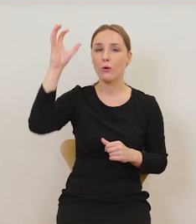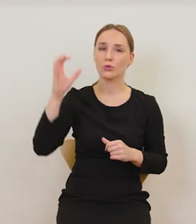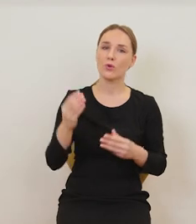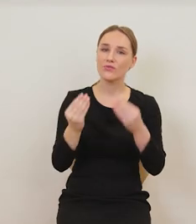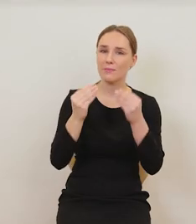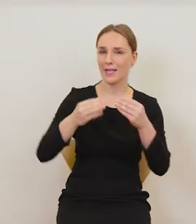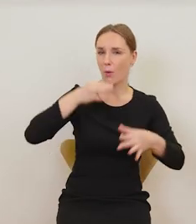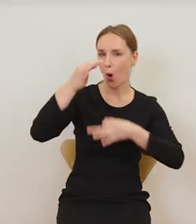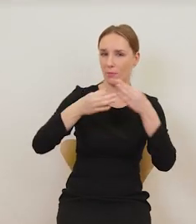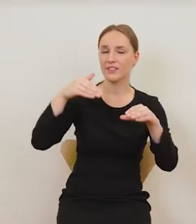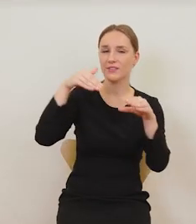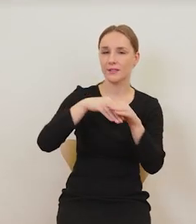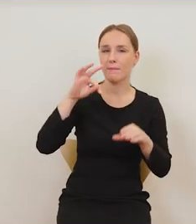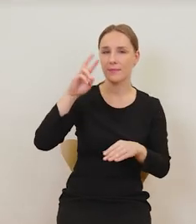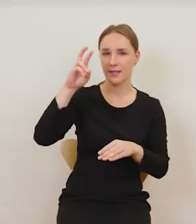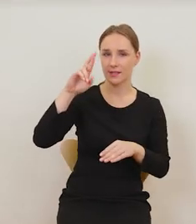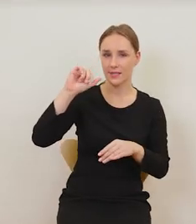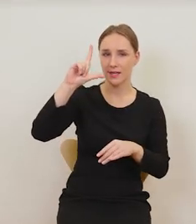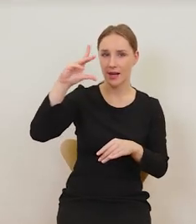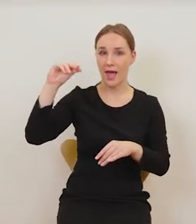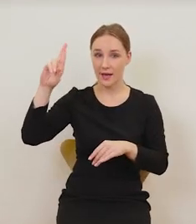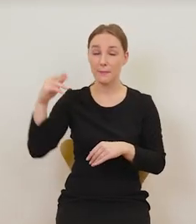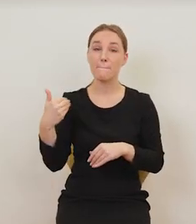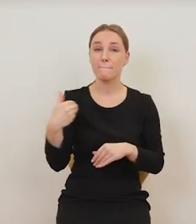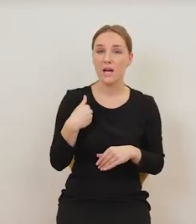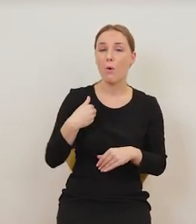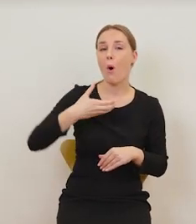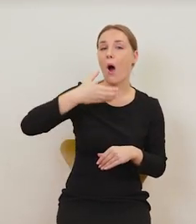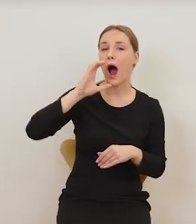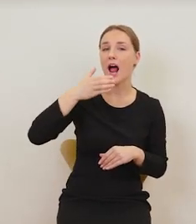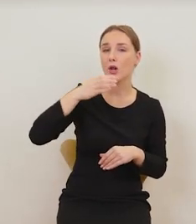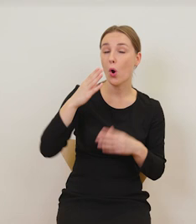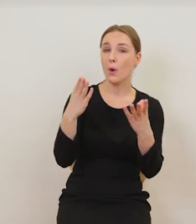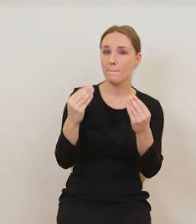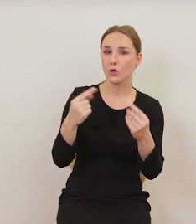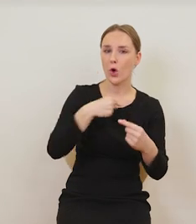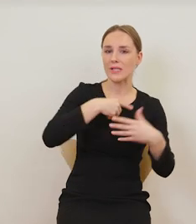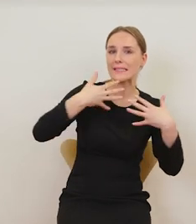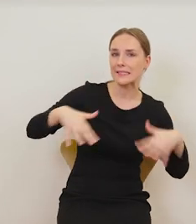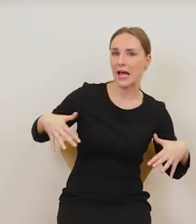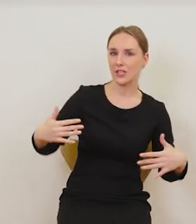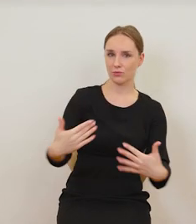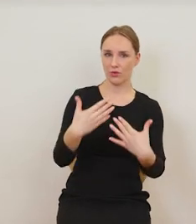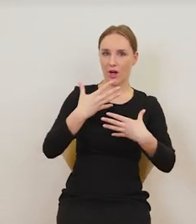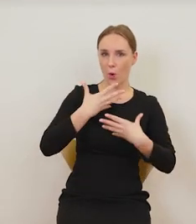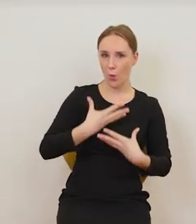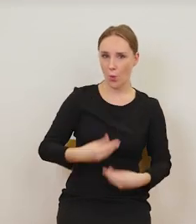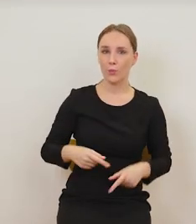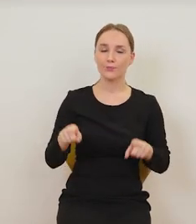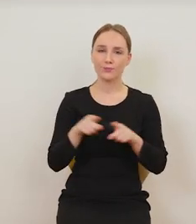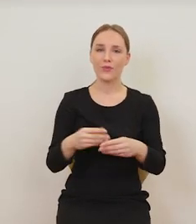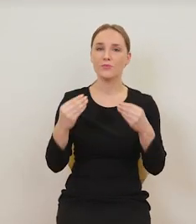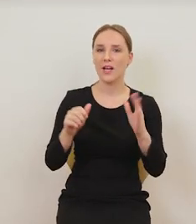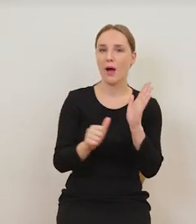powieści, używał alkoholu do uśmierzania stresu. Marilyn Monroe,